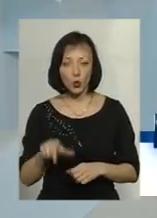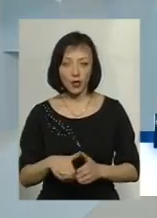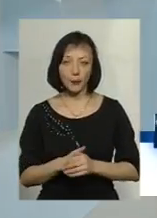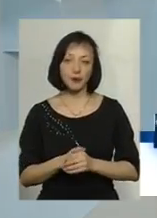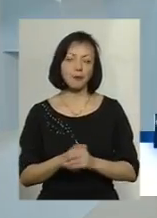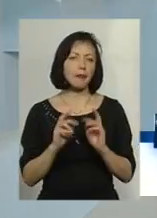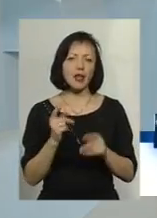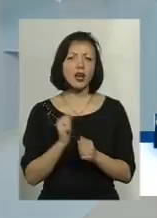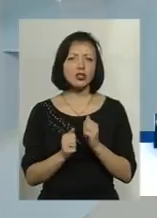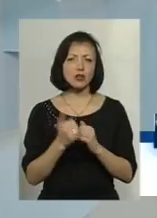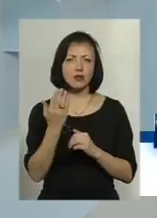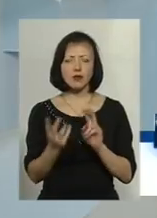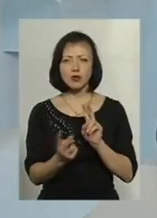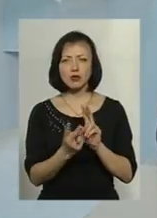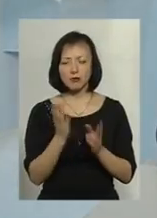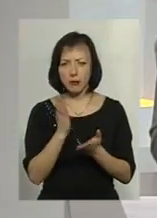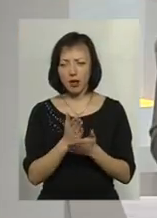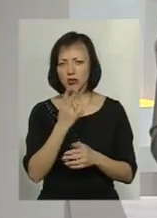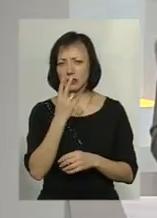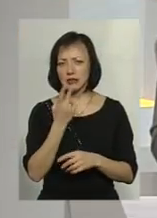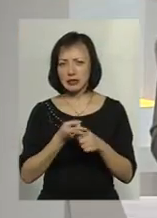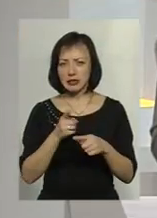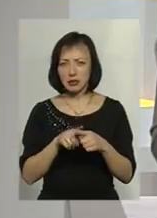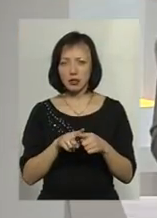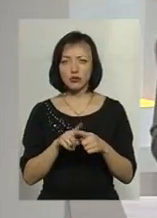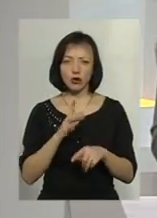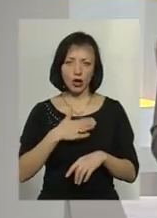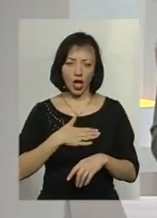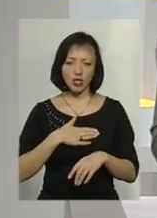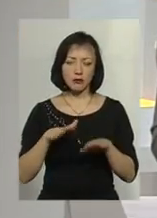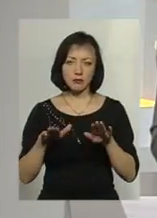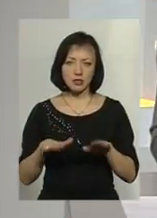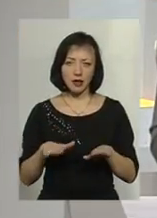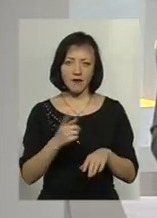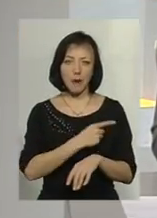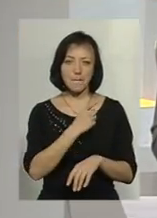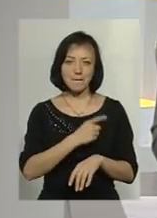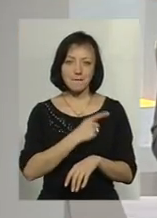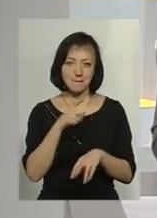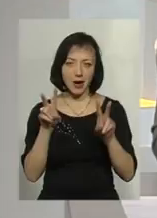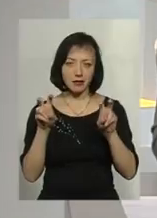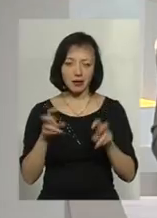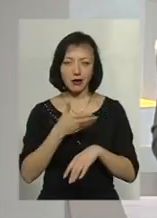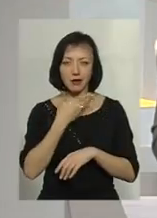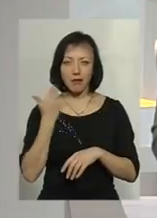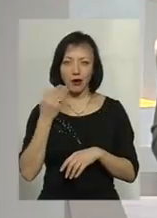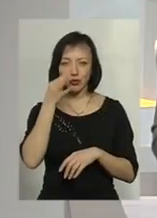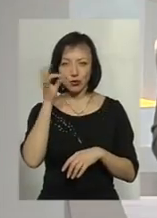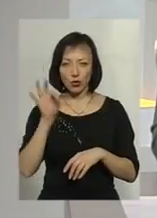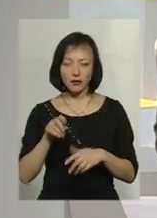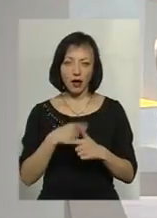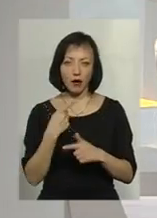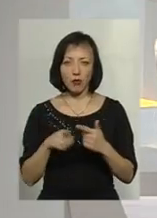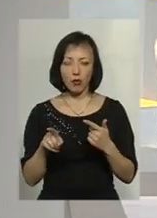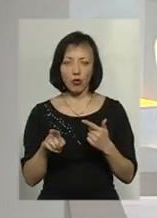Як часто ви зустрічаєтеся з тим, що наші місцеві майстри, не маючи досвіду,